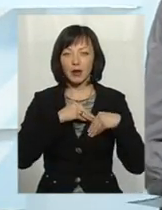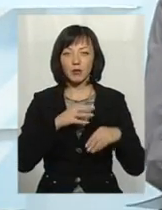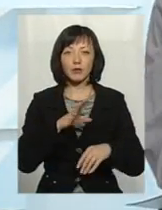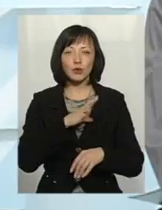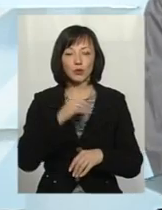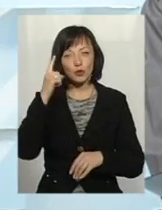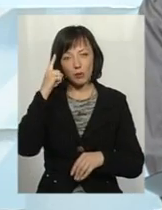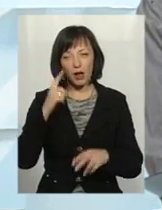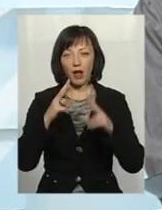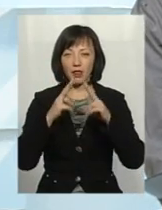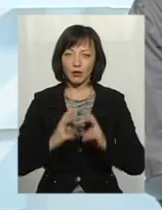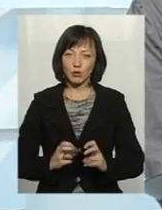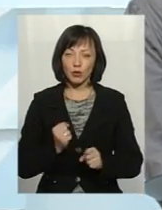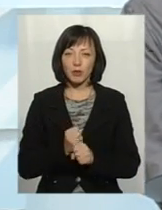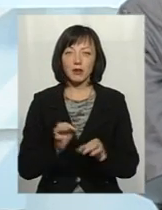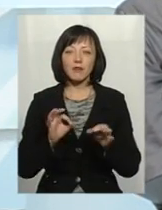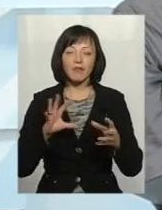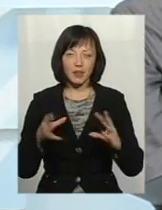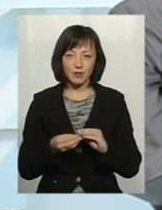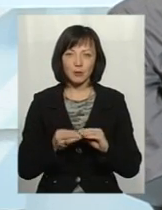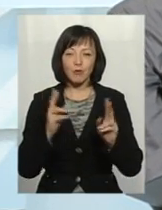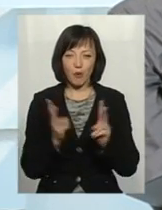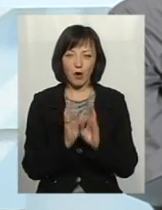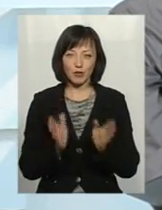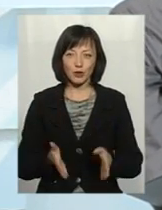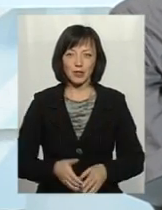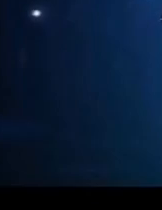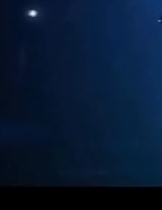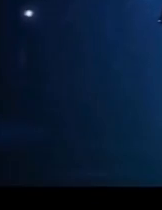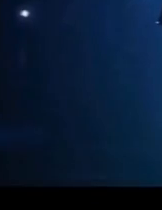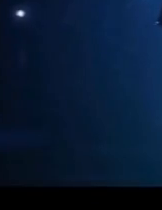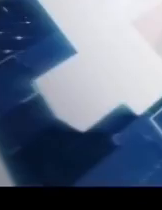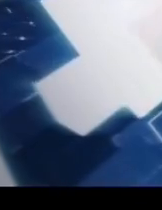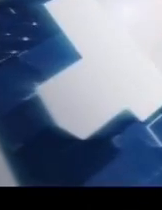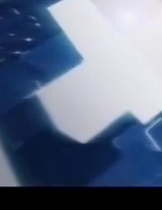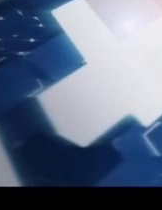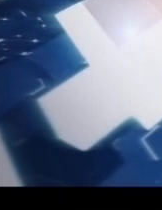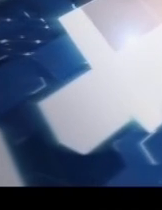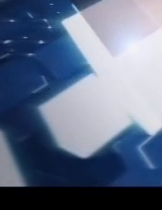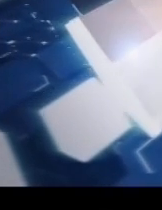нами. Думайте, аналізуйте, робіть висновки. Побачимось. Дякую.